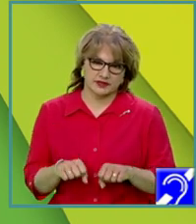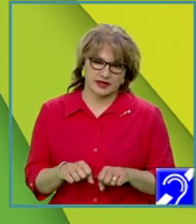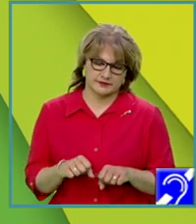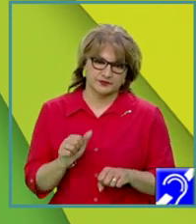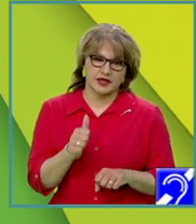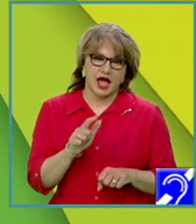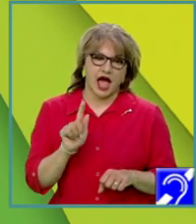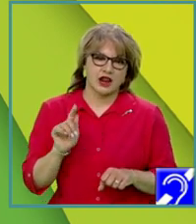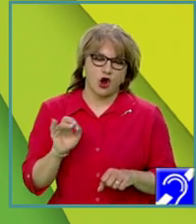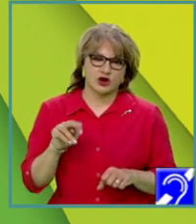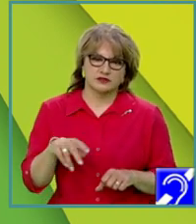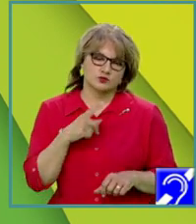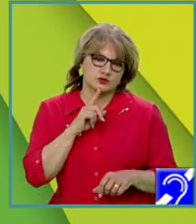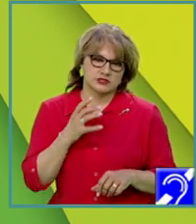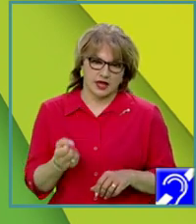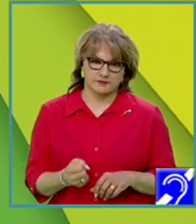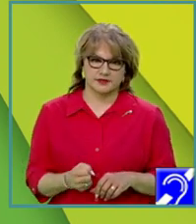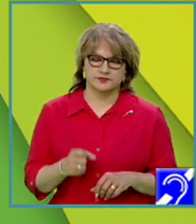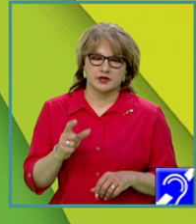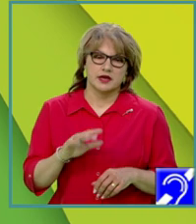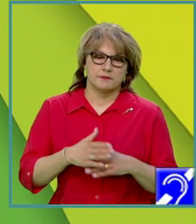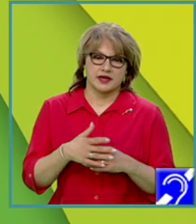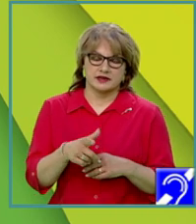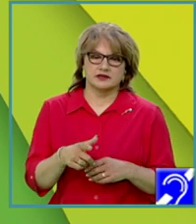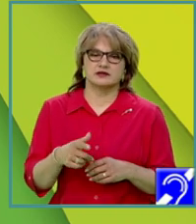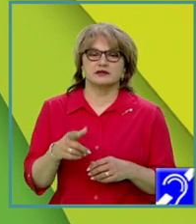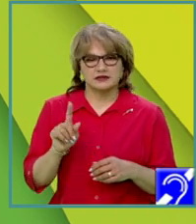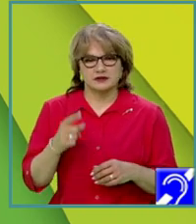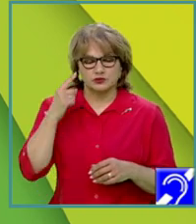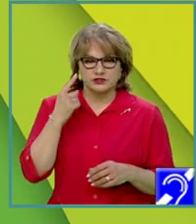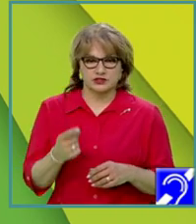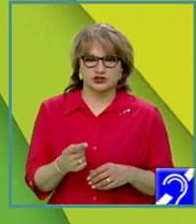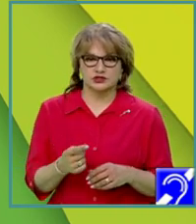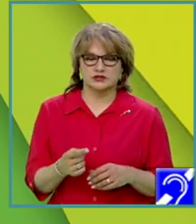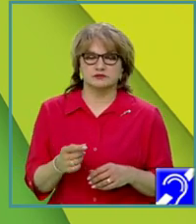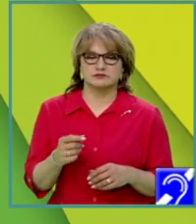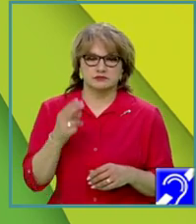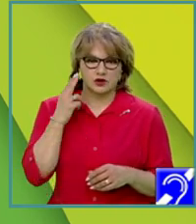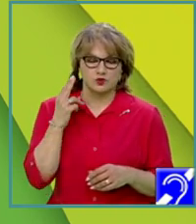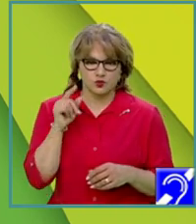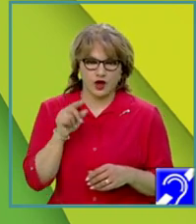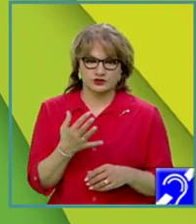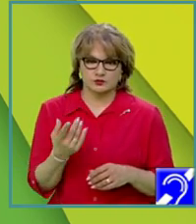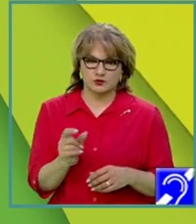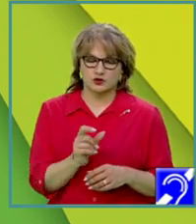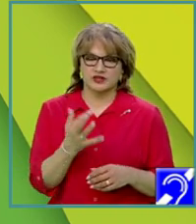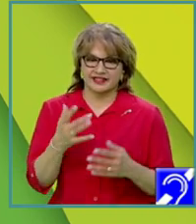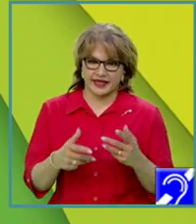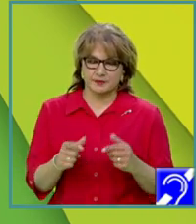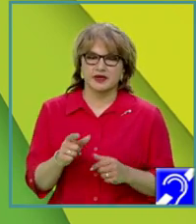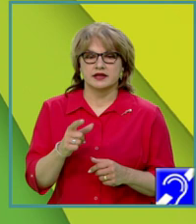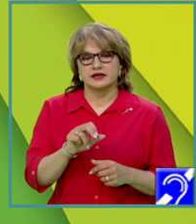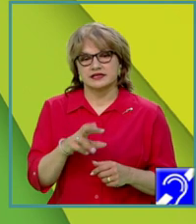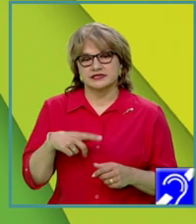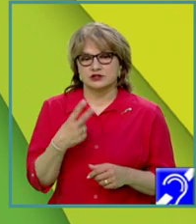Algoritmul presupune, pe lângă faptul că trebuie să știm, să cunoaștem numărul de termeni, două